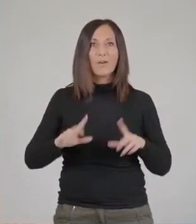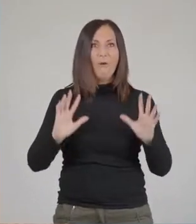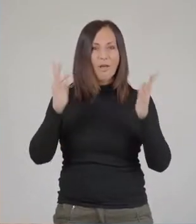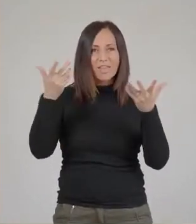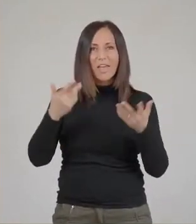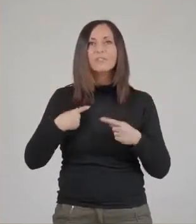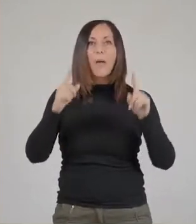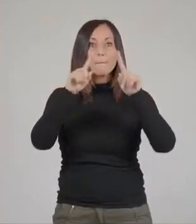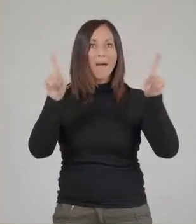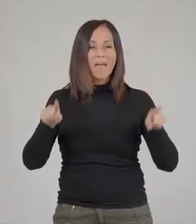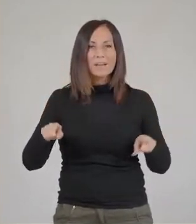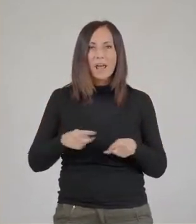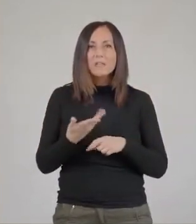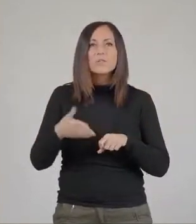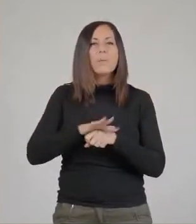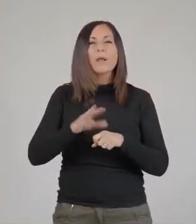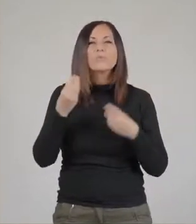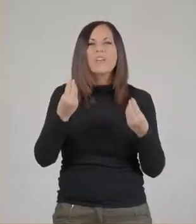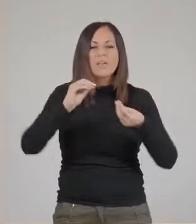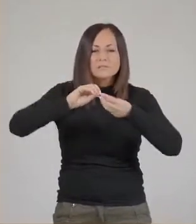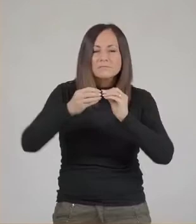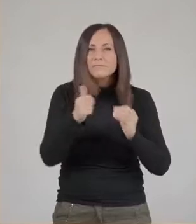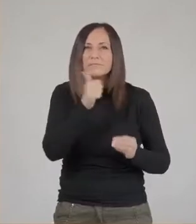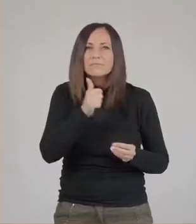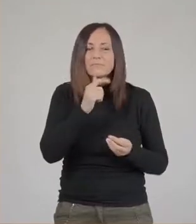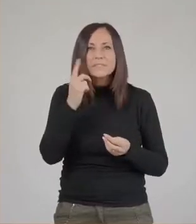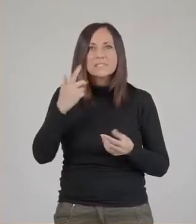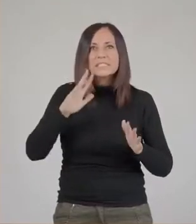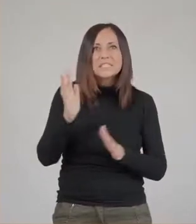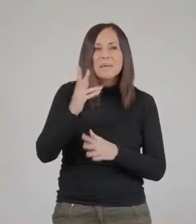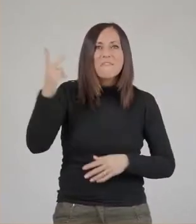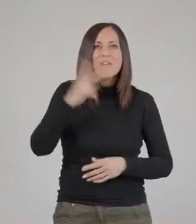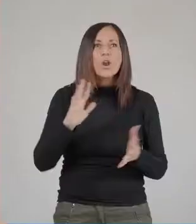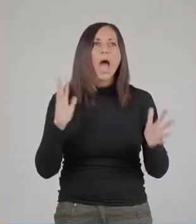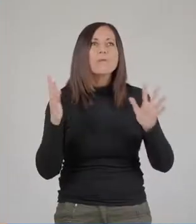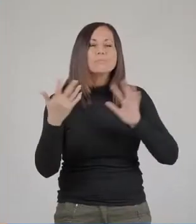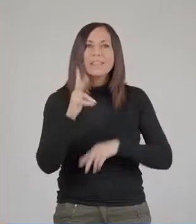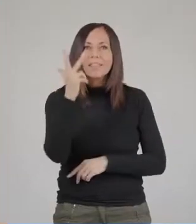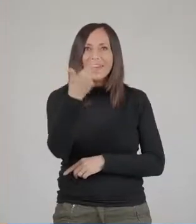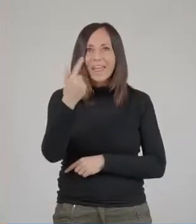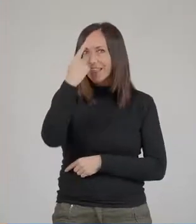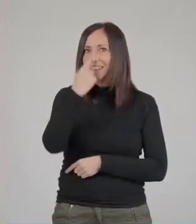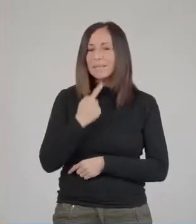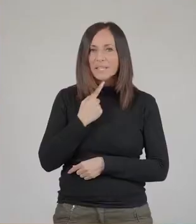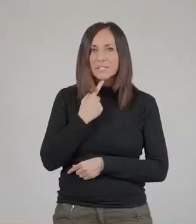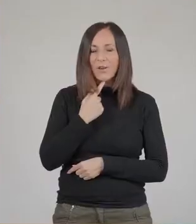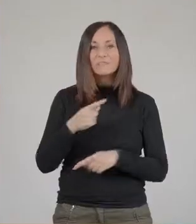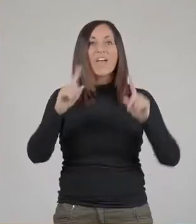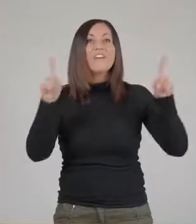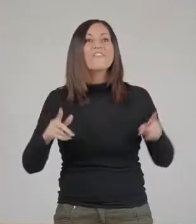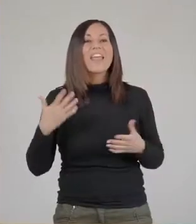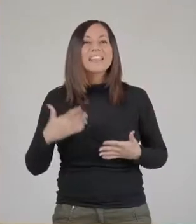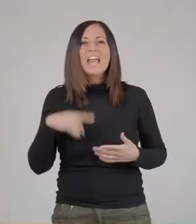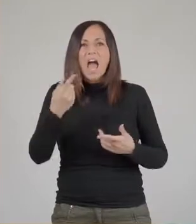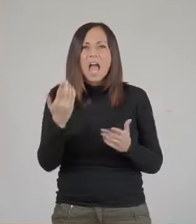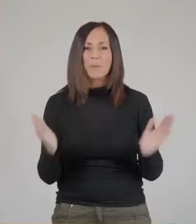vetrine moderne, pannelli e soprattutto diorami, quindi ricostruzioni ambientali tridimensionali e anche delle